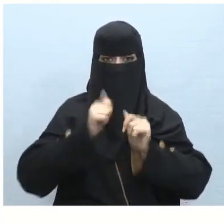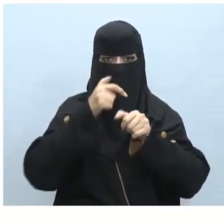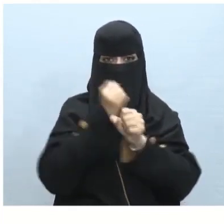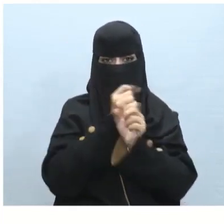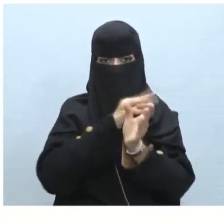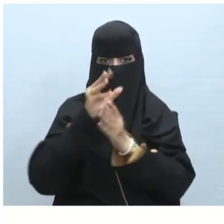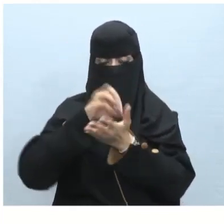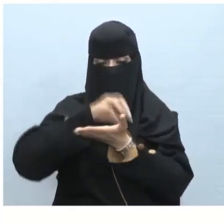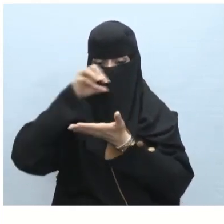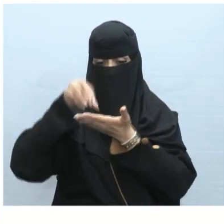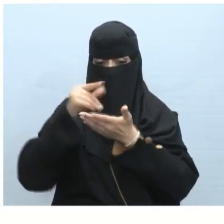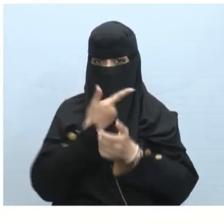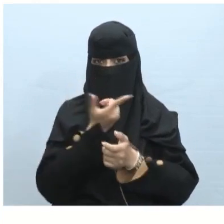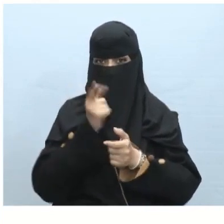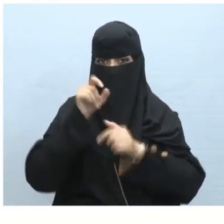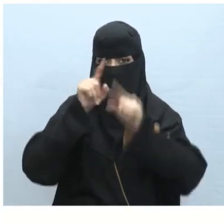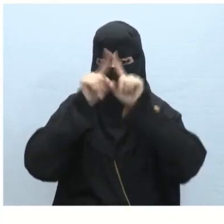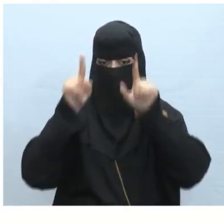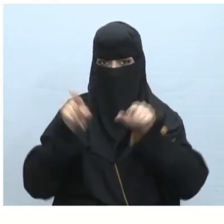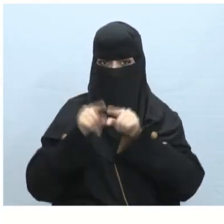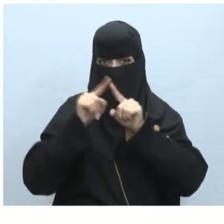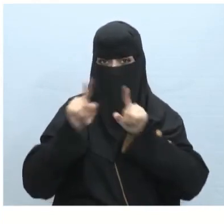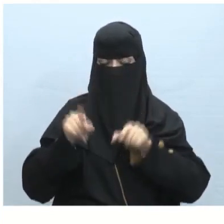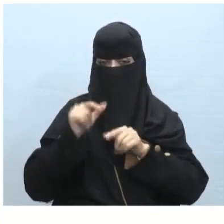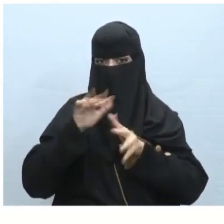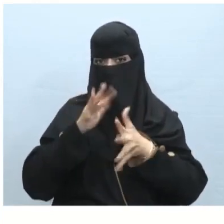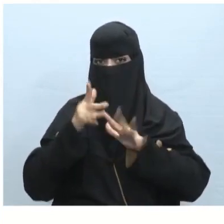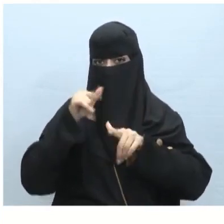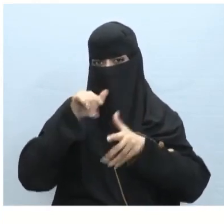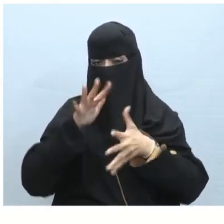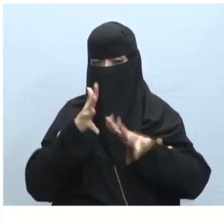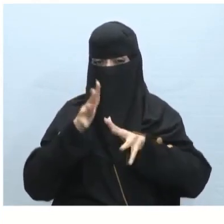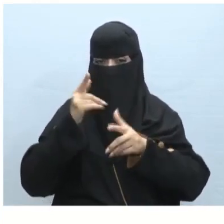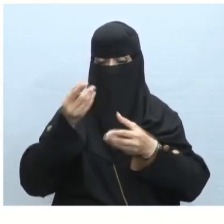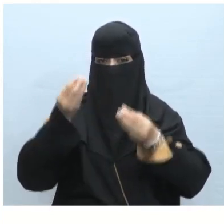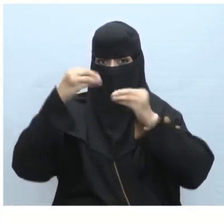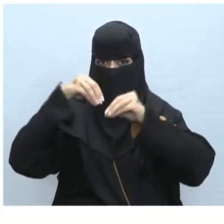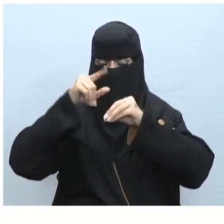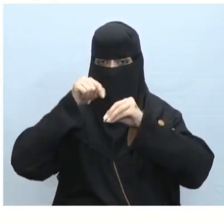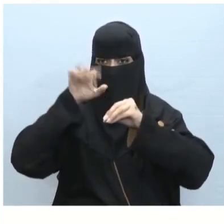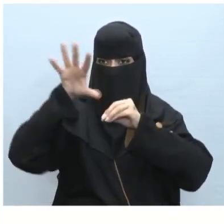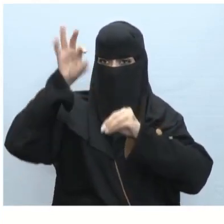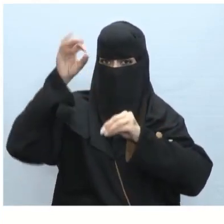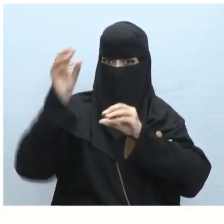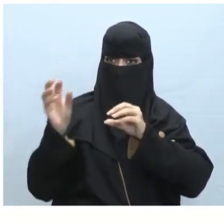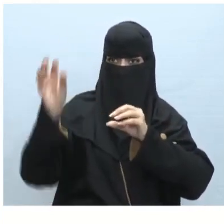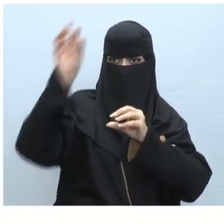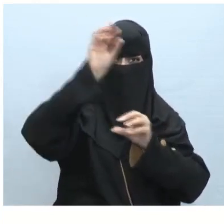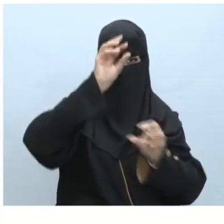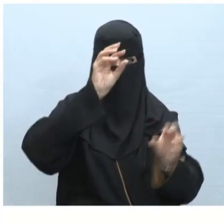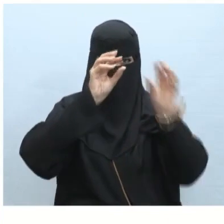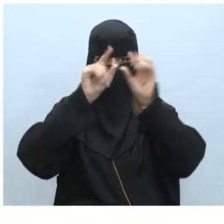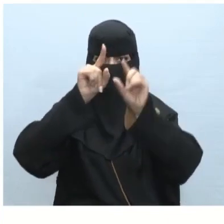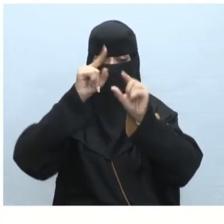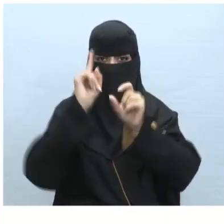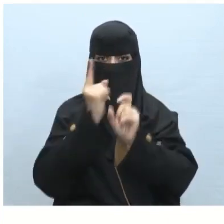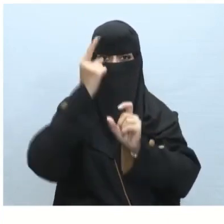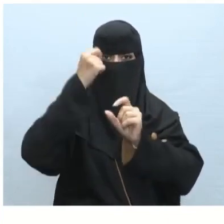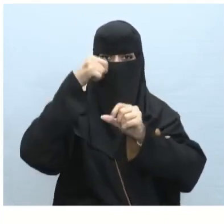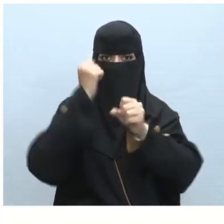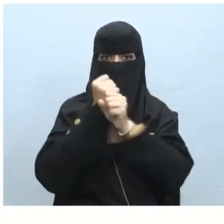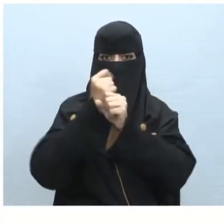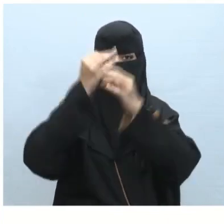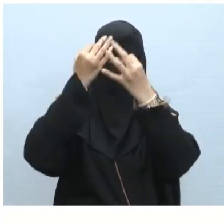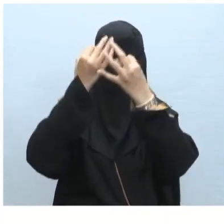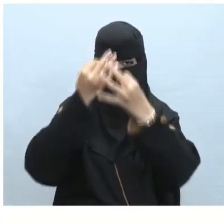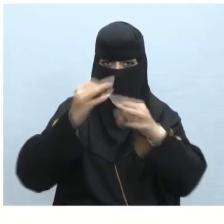الانتقالات على جميع الشرائح كانت الجملة يمكن تطبيق تأثير الانتقال على جميع الشرائح